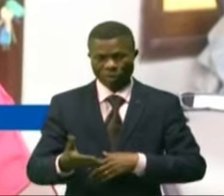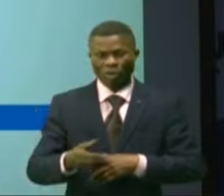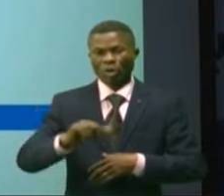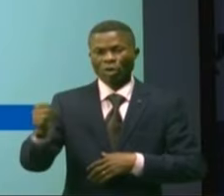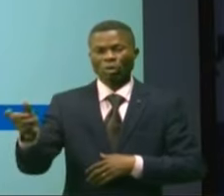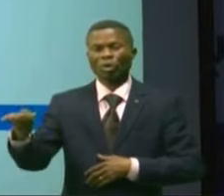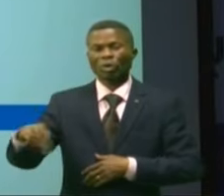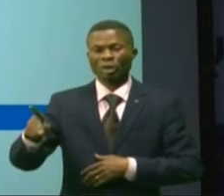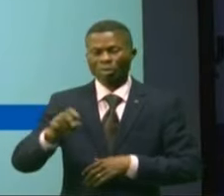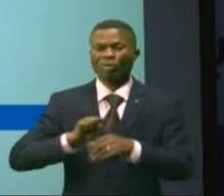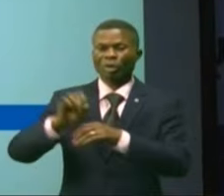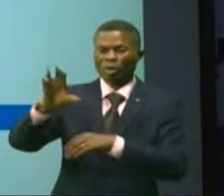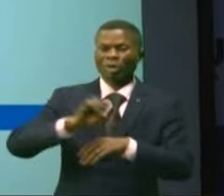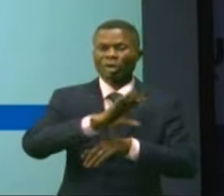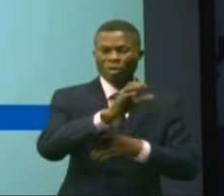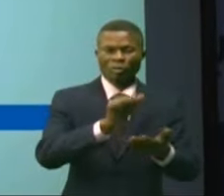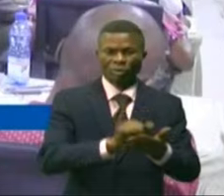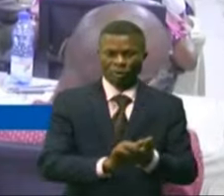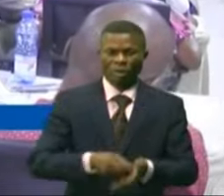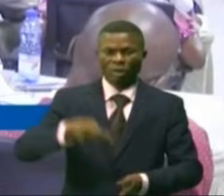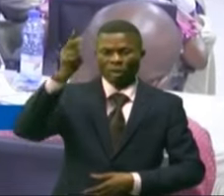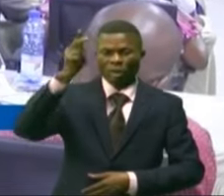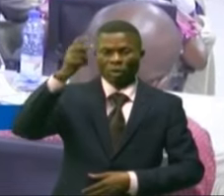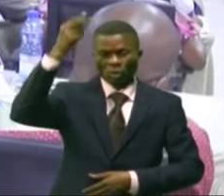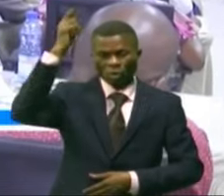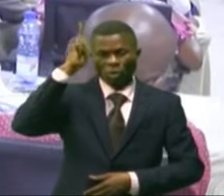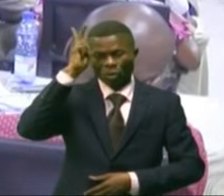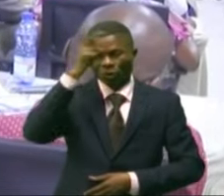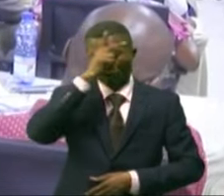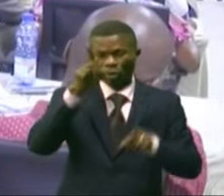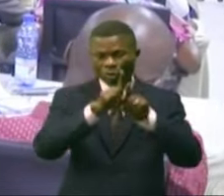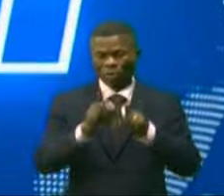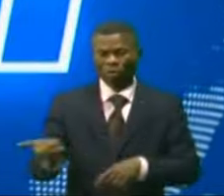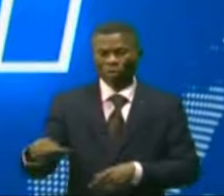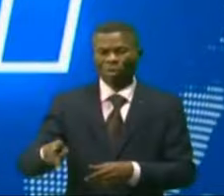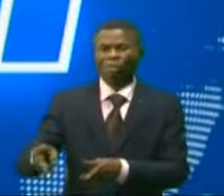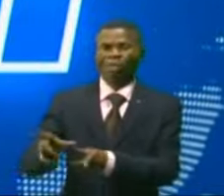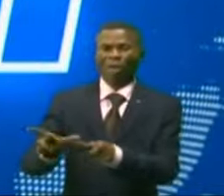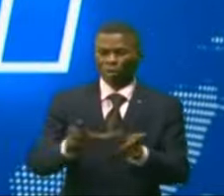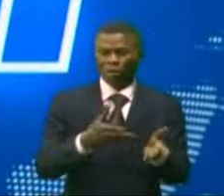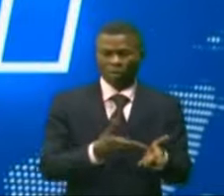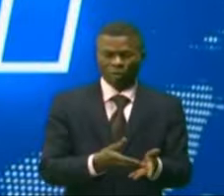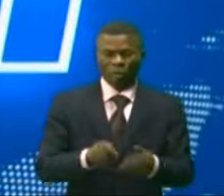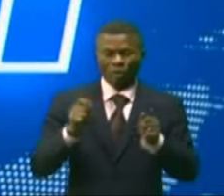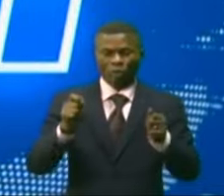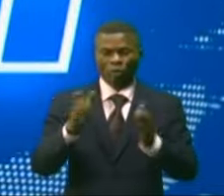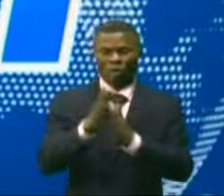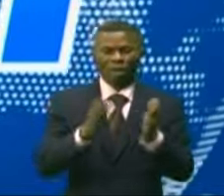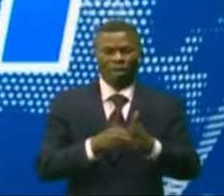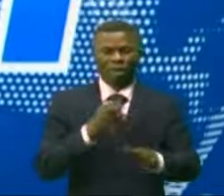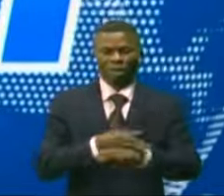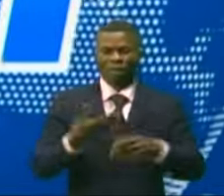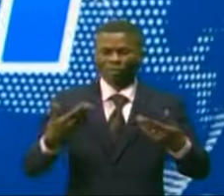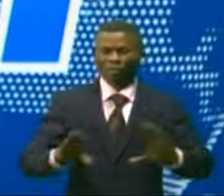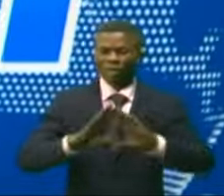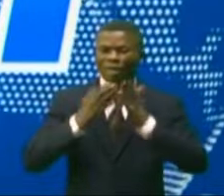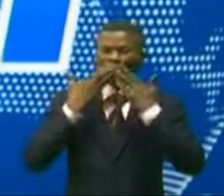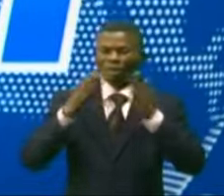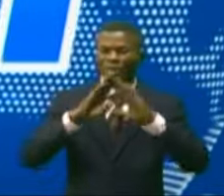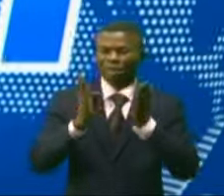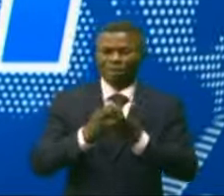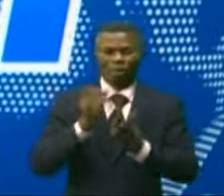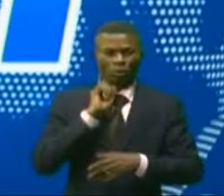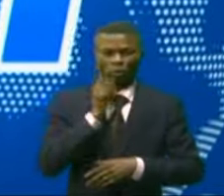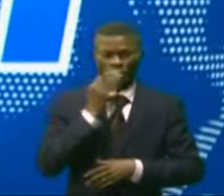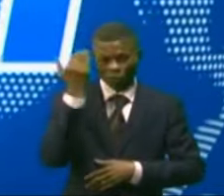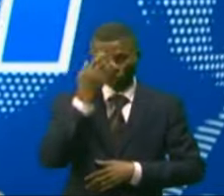provinces pilotes, notamment le Okatanga et le Lualaba. C'est la fin de ces journales merci de votre attention. Dans l